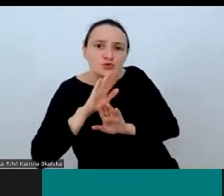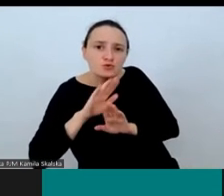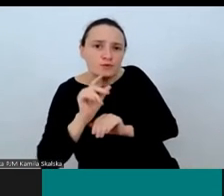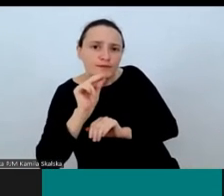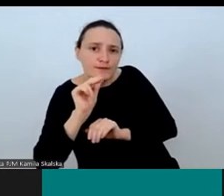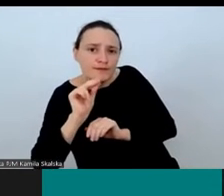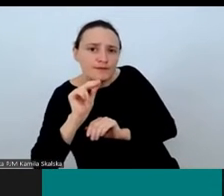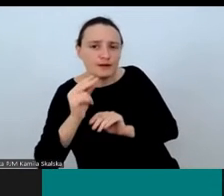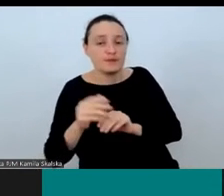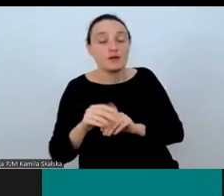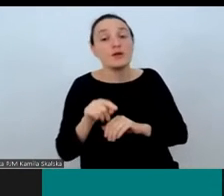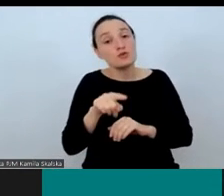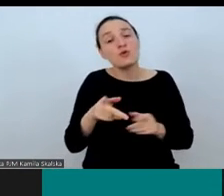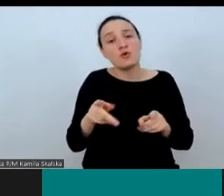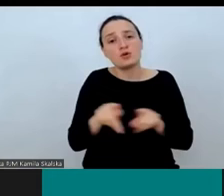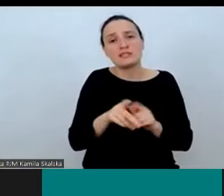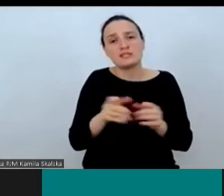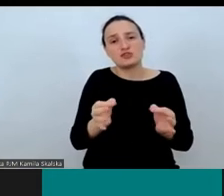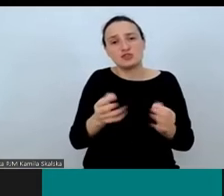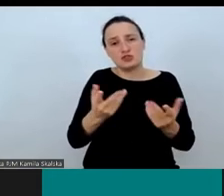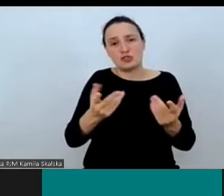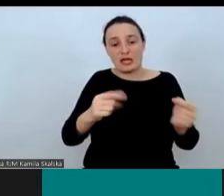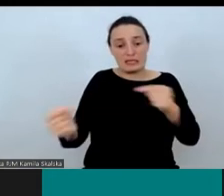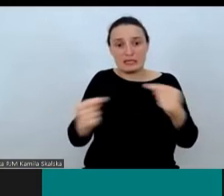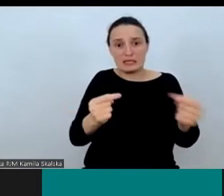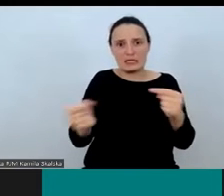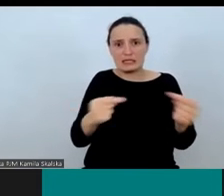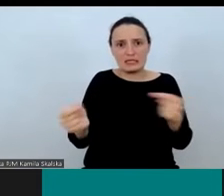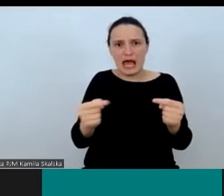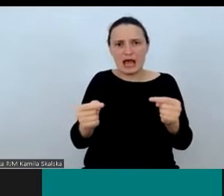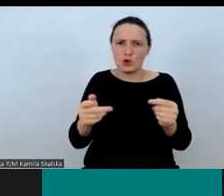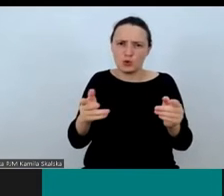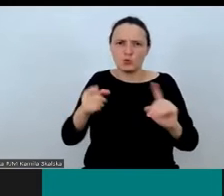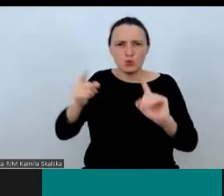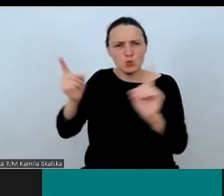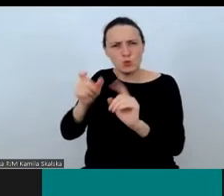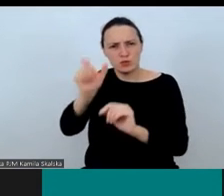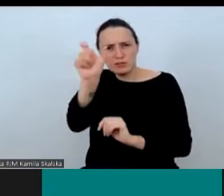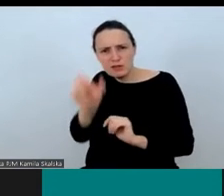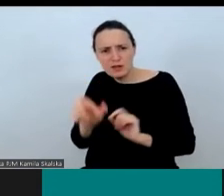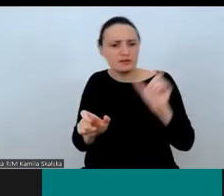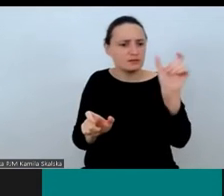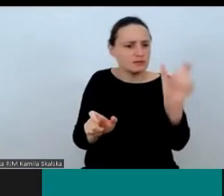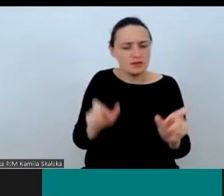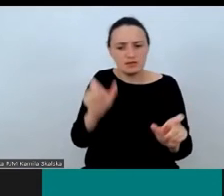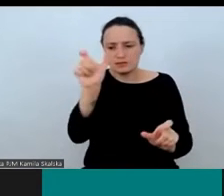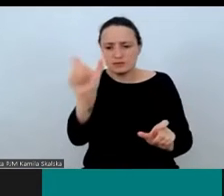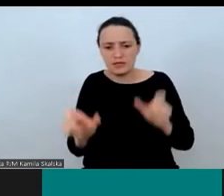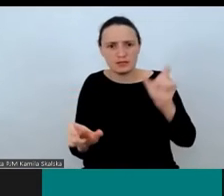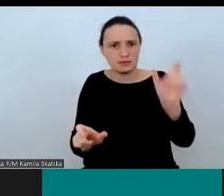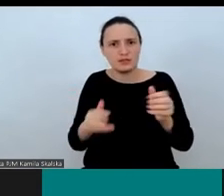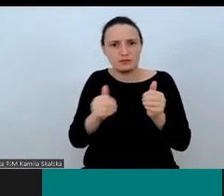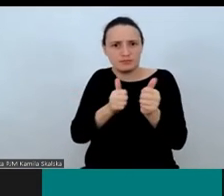dialogowym, na krótkim tłumaczeniu konsekutywnym.